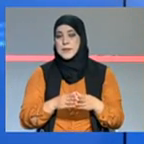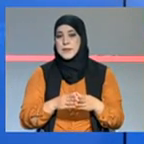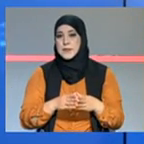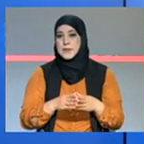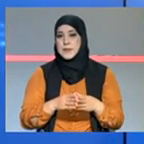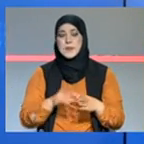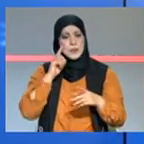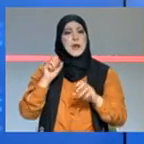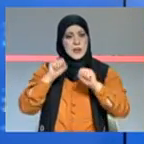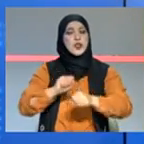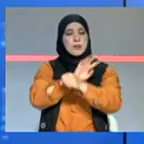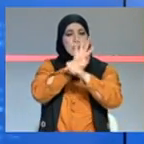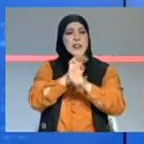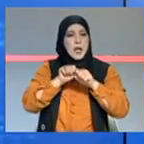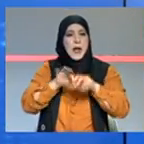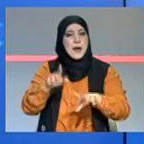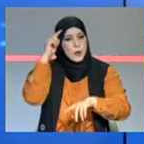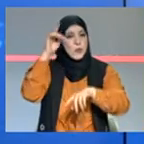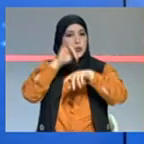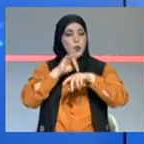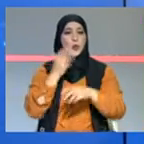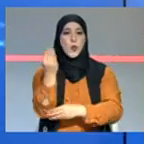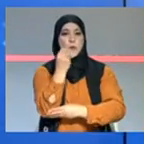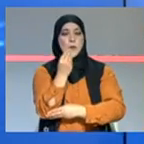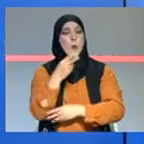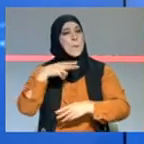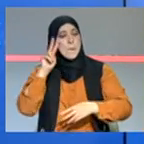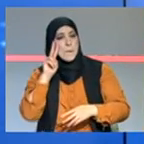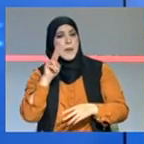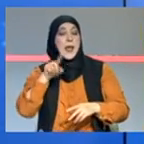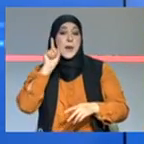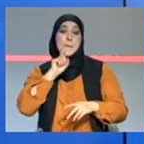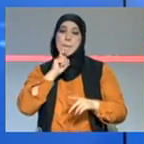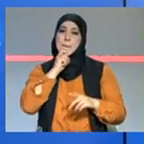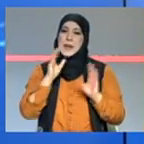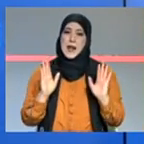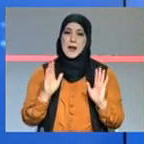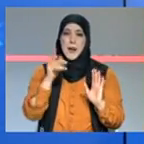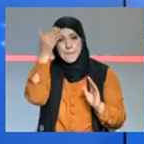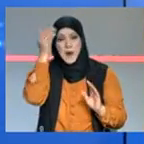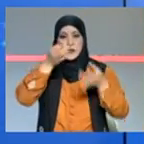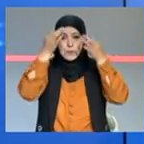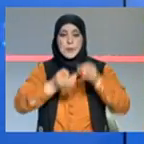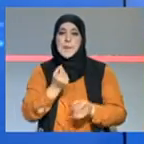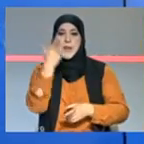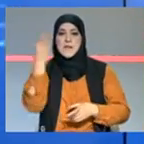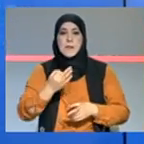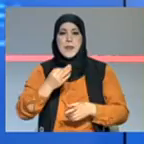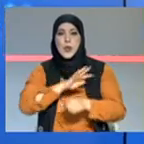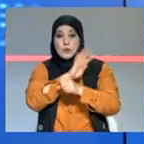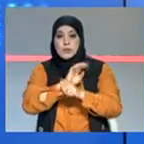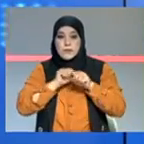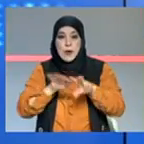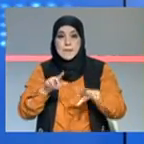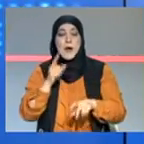بمفاهم الصغار لكن مهاش حاجة واردة مهاش صحيحة وحتى لي قلته لك معناها على العلاقة في انتشار أكثر